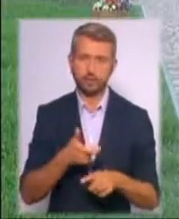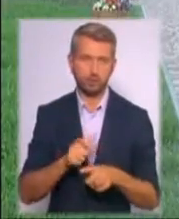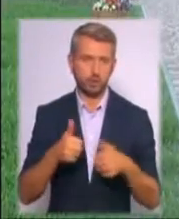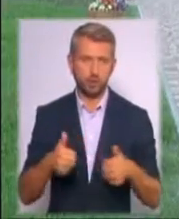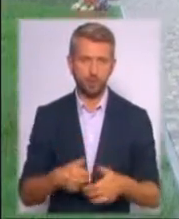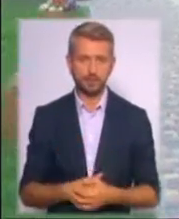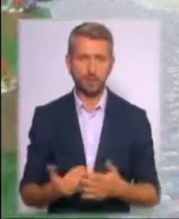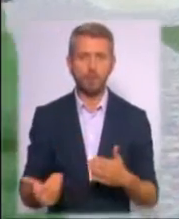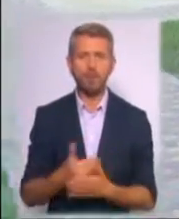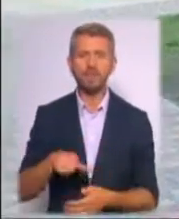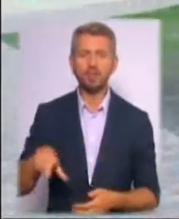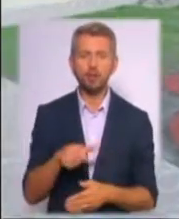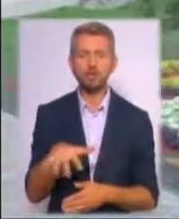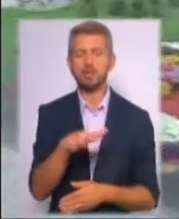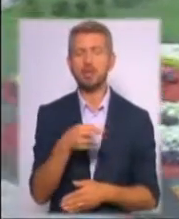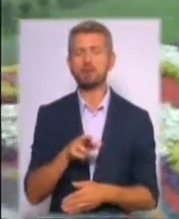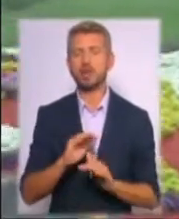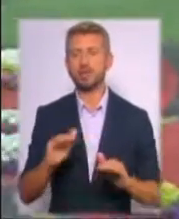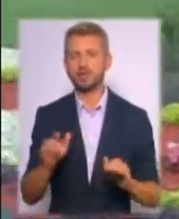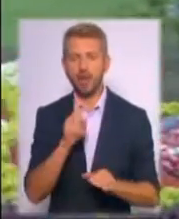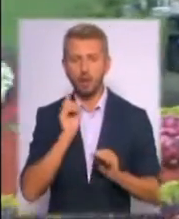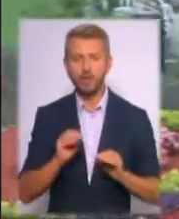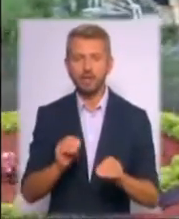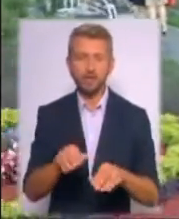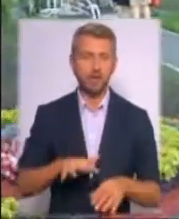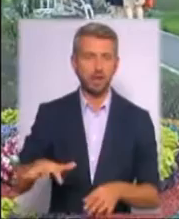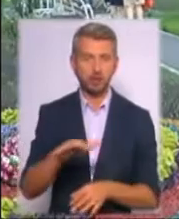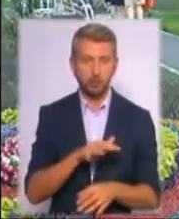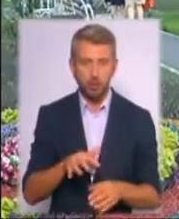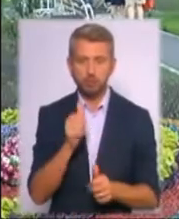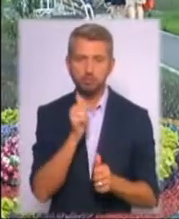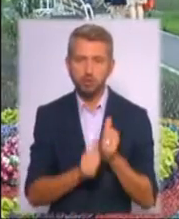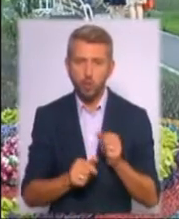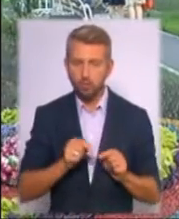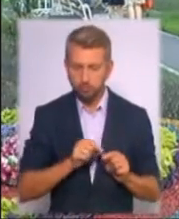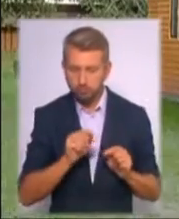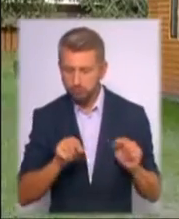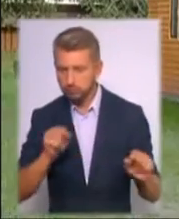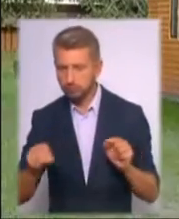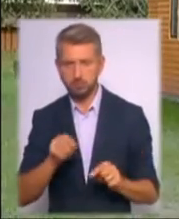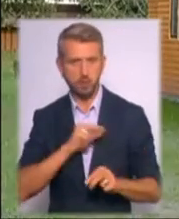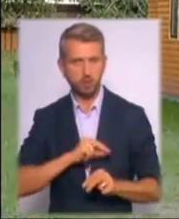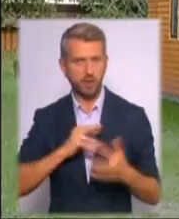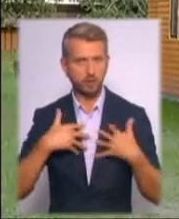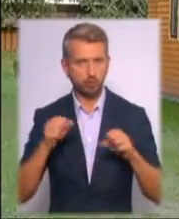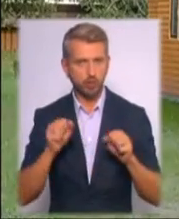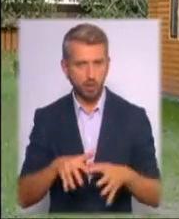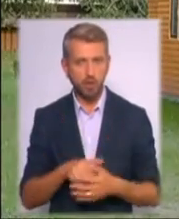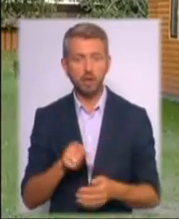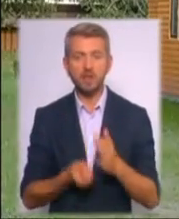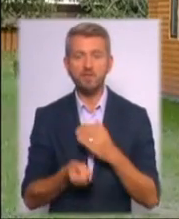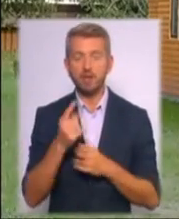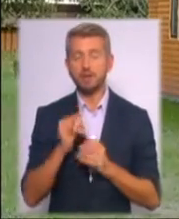Новенькі доріжки, майданчик для дітей, озеленена територія, над кожним метром тут працювали з душею. З'явилась на території і